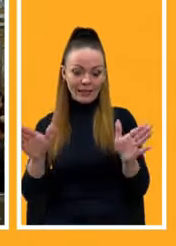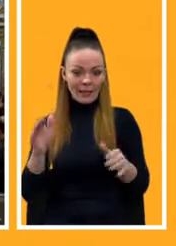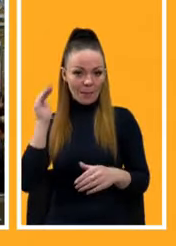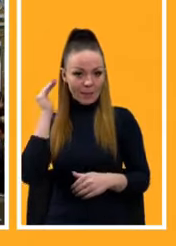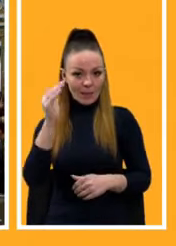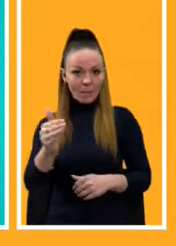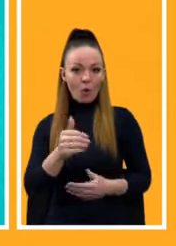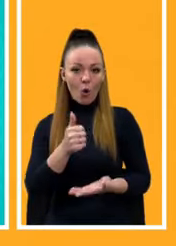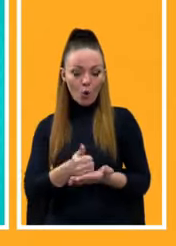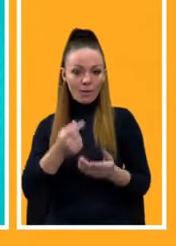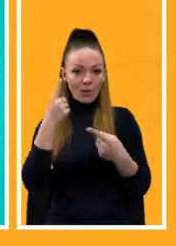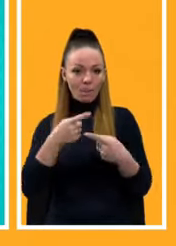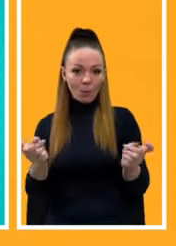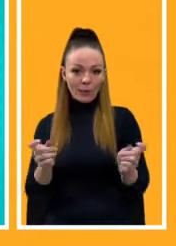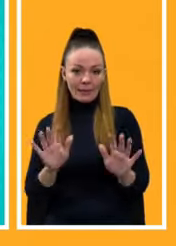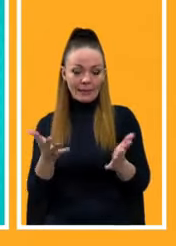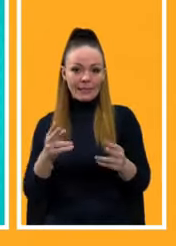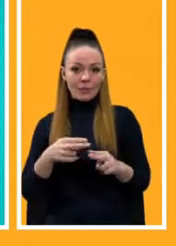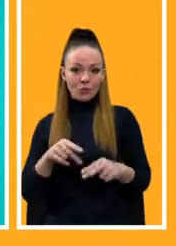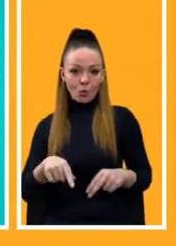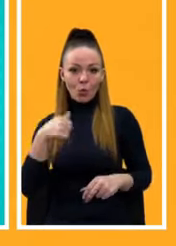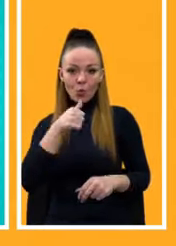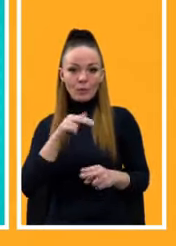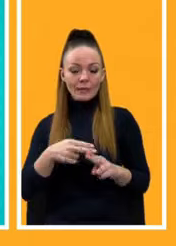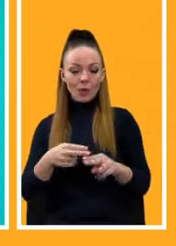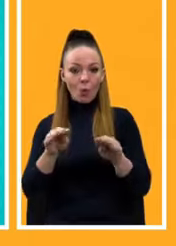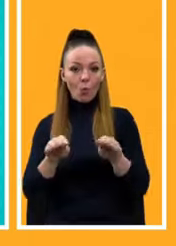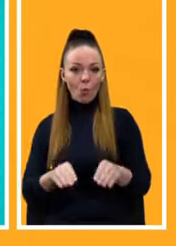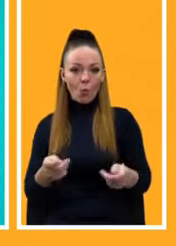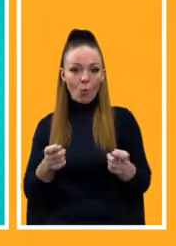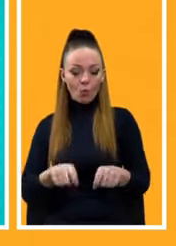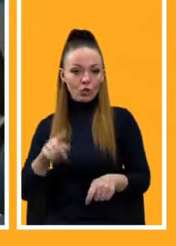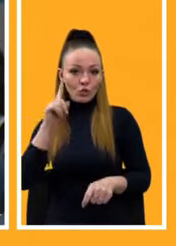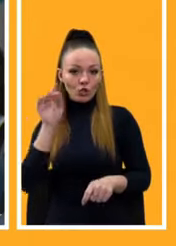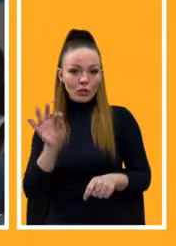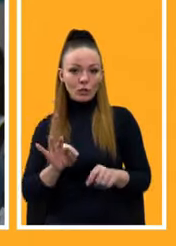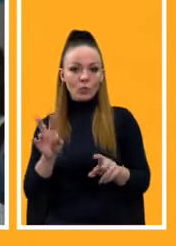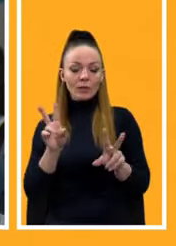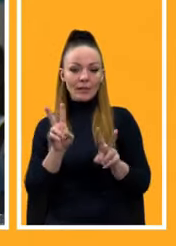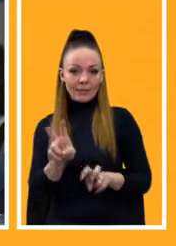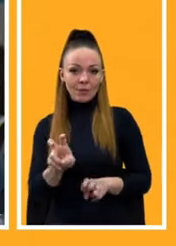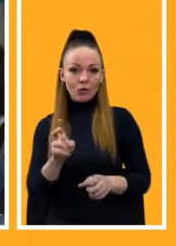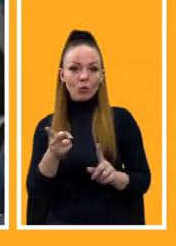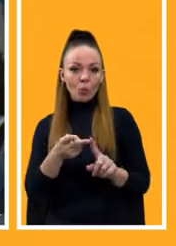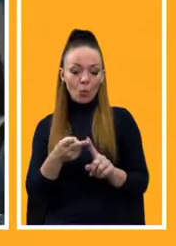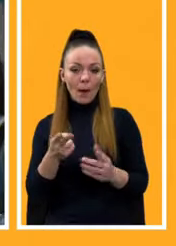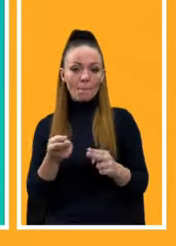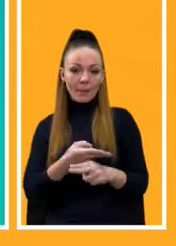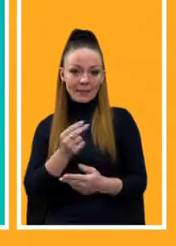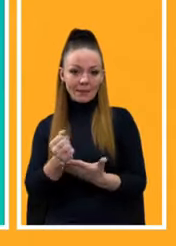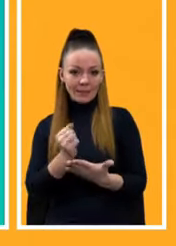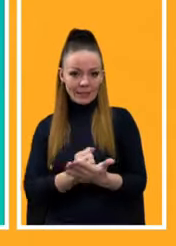подія цього року – це угода, яку ще часто називають другим безвізом, угода про